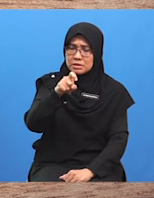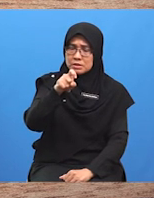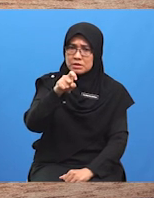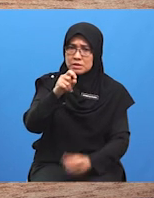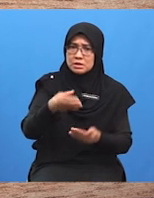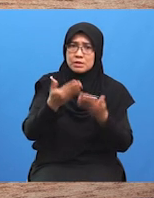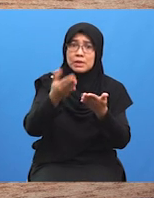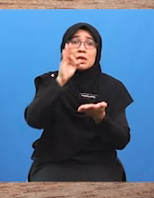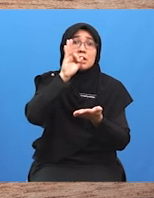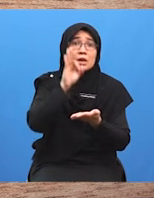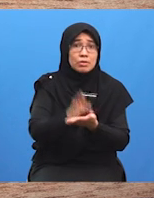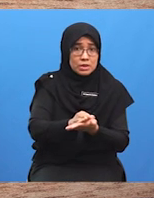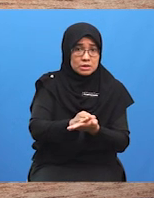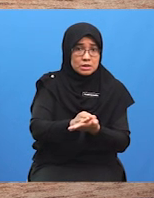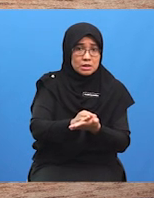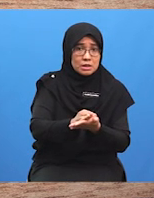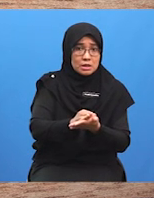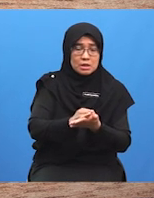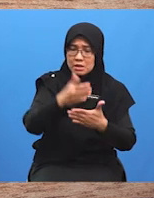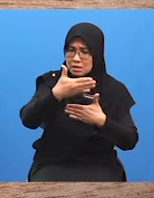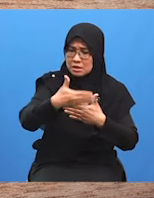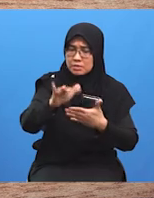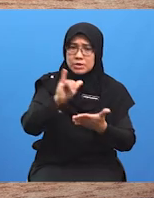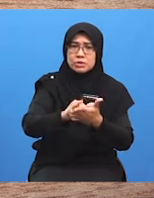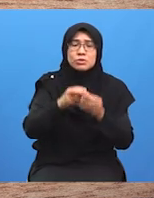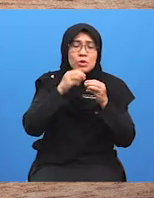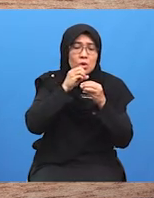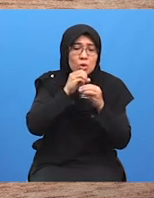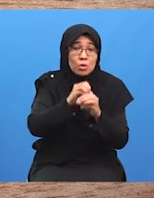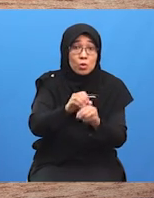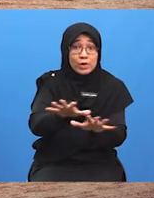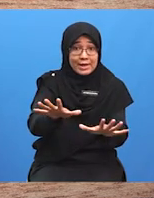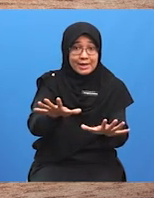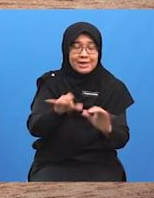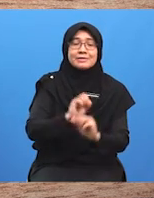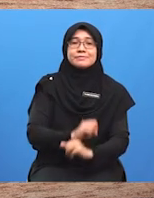fakta terlebih dahulu Dan kemudian menghuraikannya